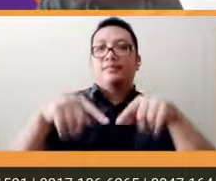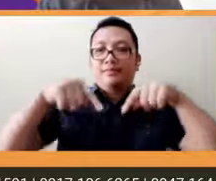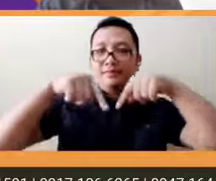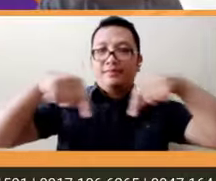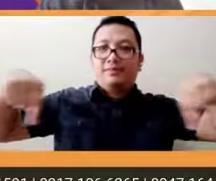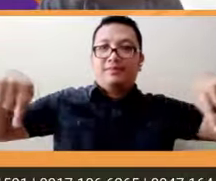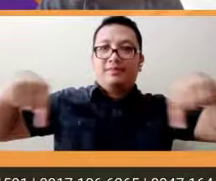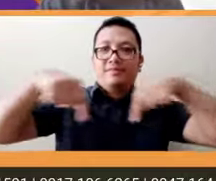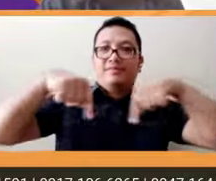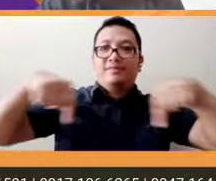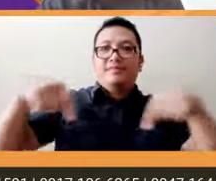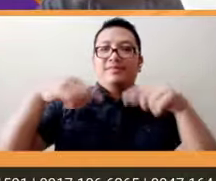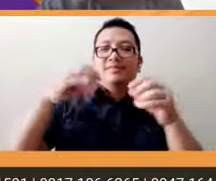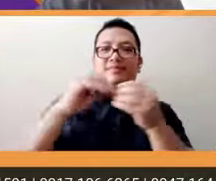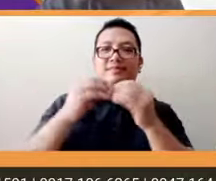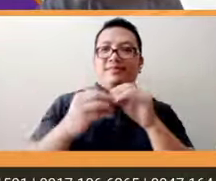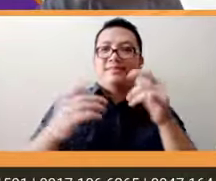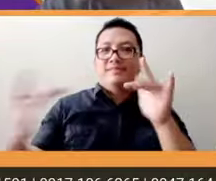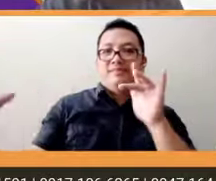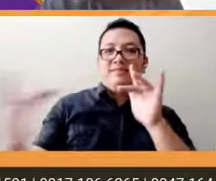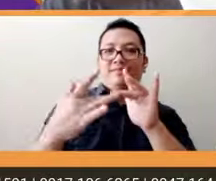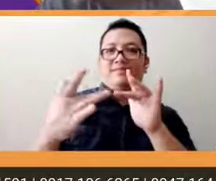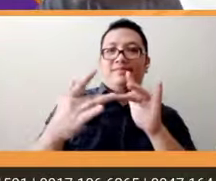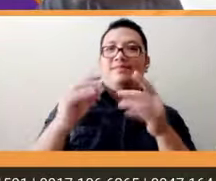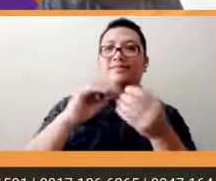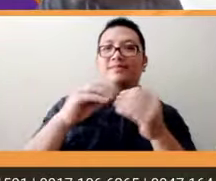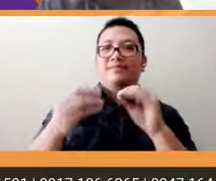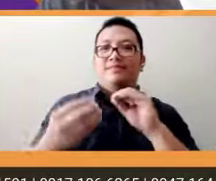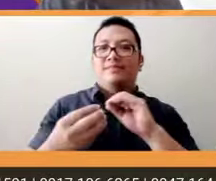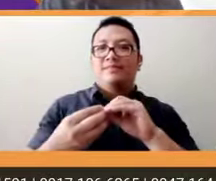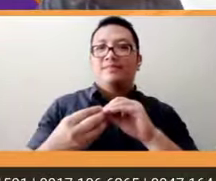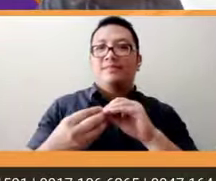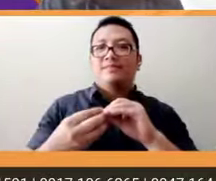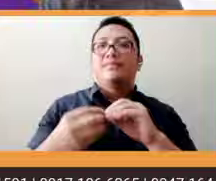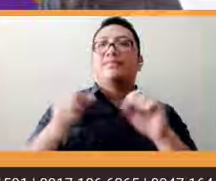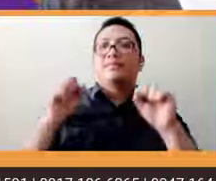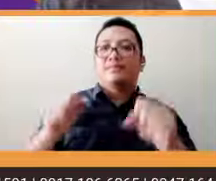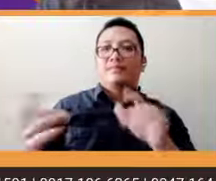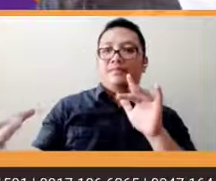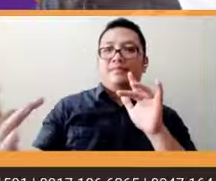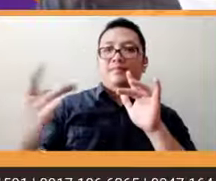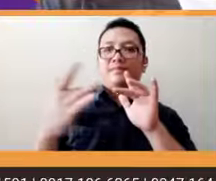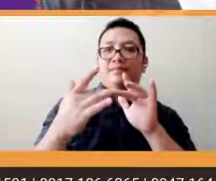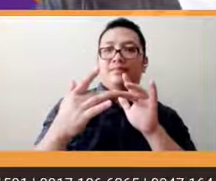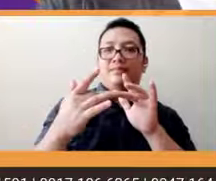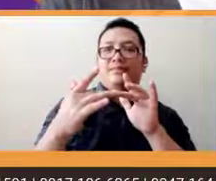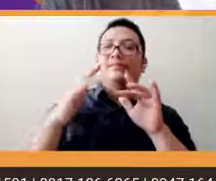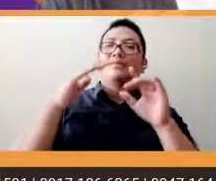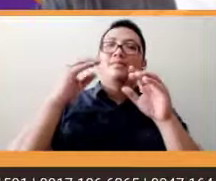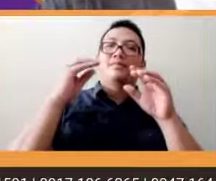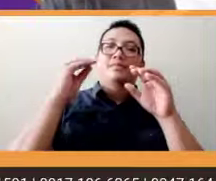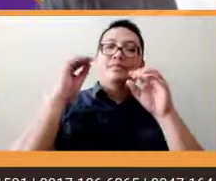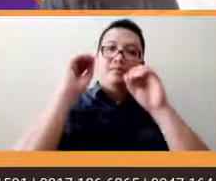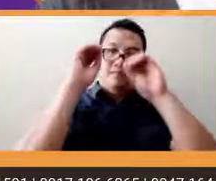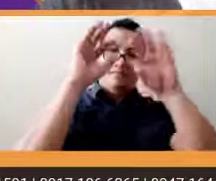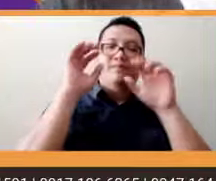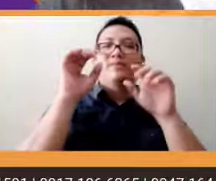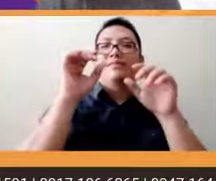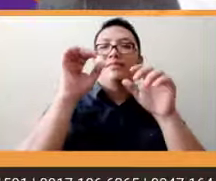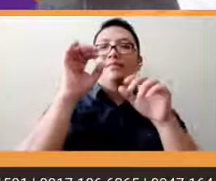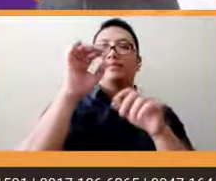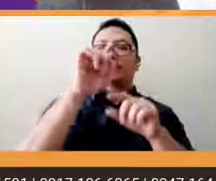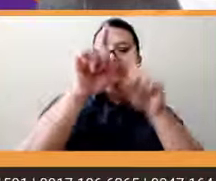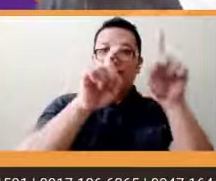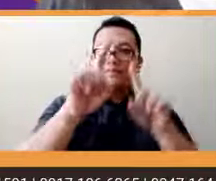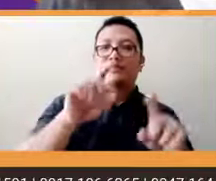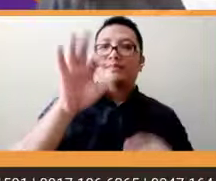nakikita niyo po sa aming screen ulitin ko lamang po pwede po kayong mag lagay ng inyong mga katanungan sa Facebook page ng